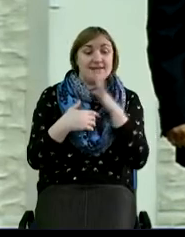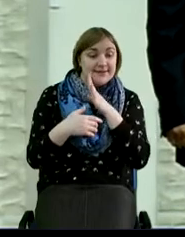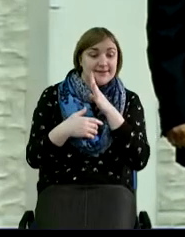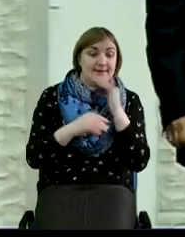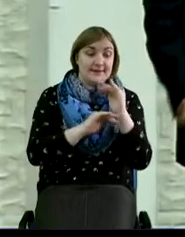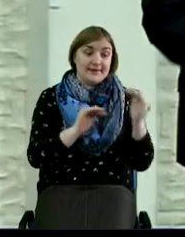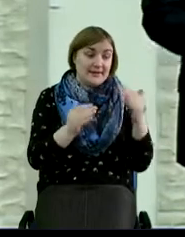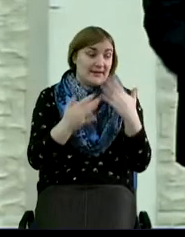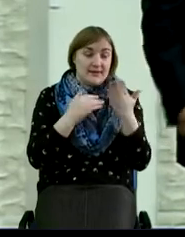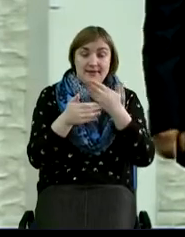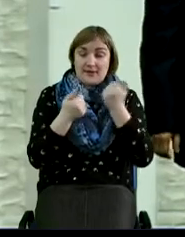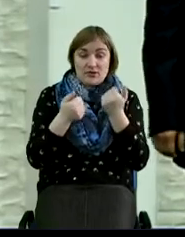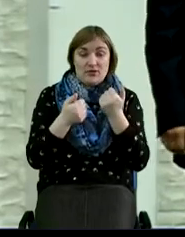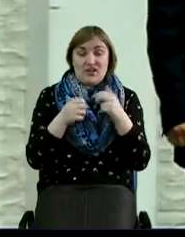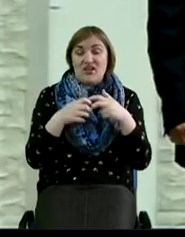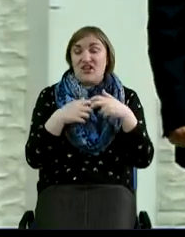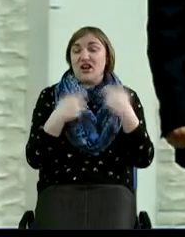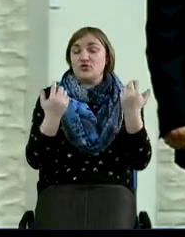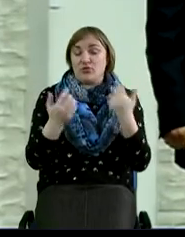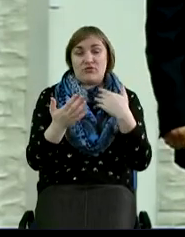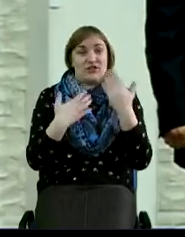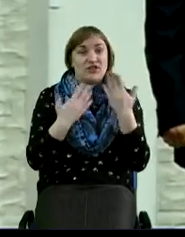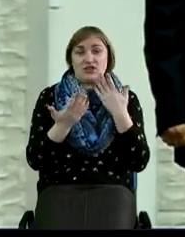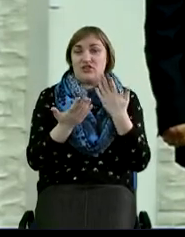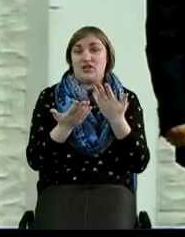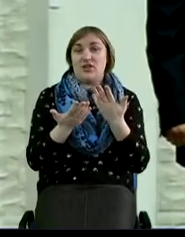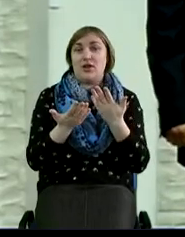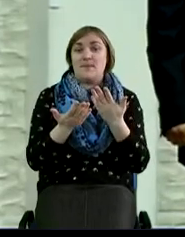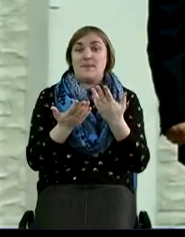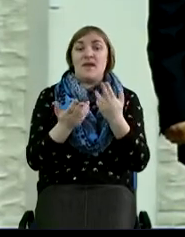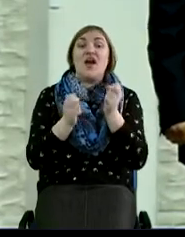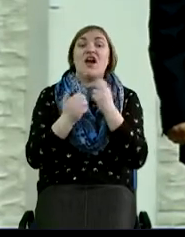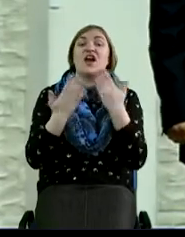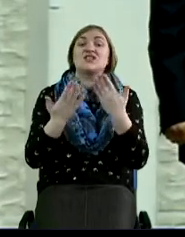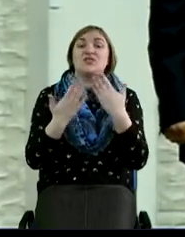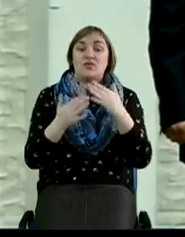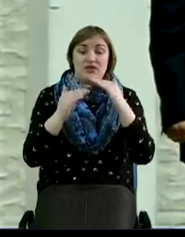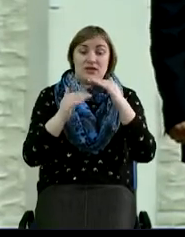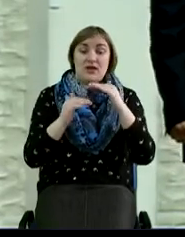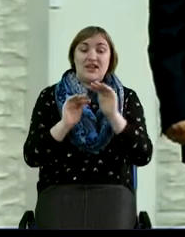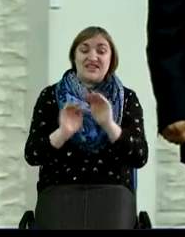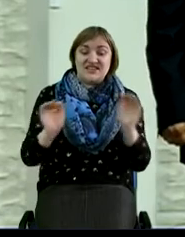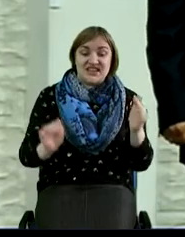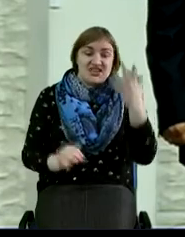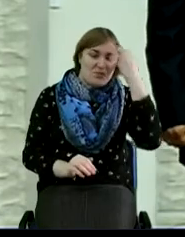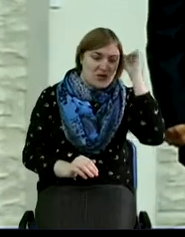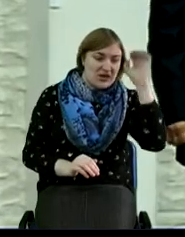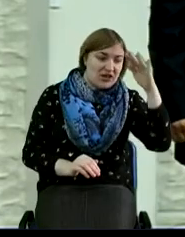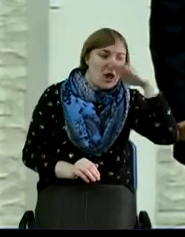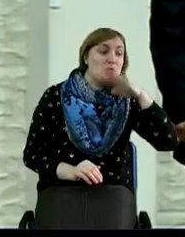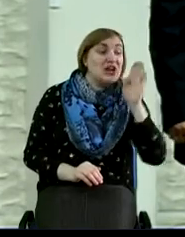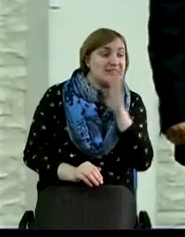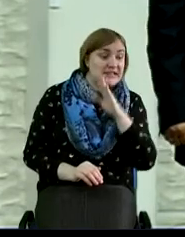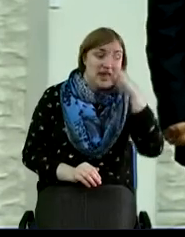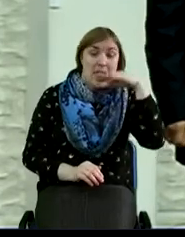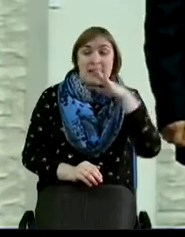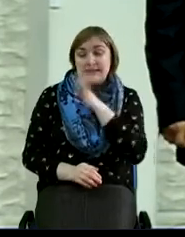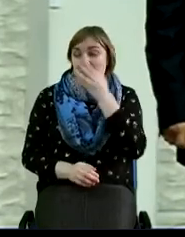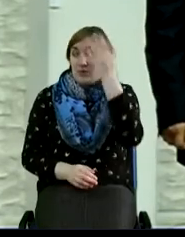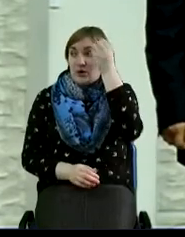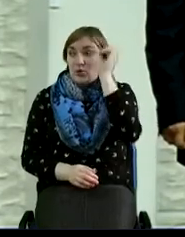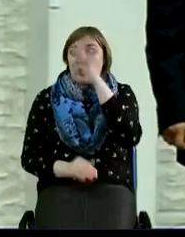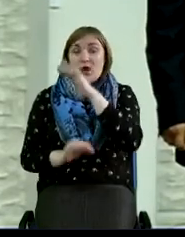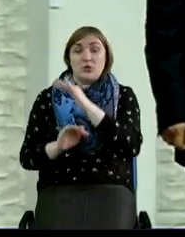Как сегодня разорваны эти взаимоотношения, как сегодня проклинают дети родители родители детей. Мы видим,